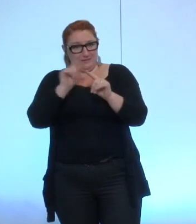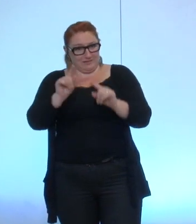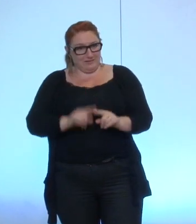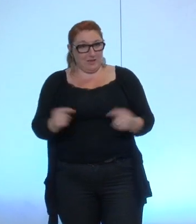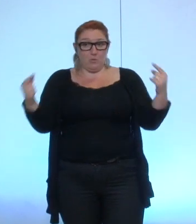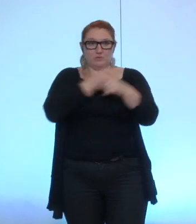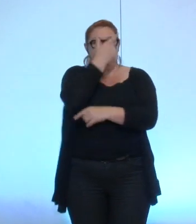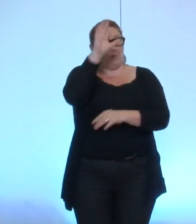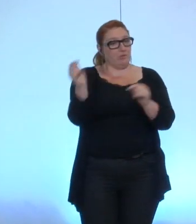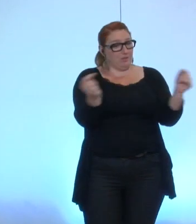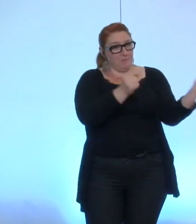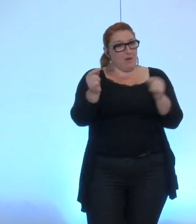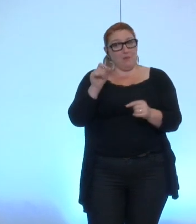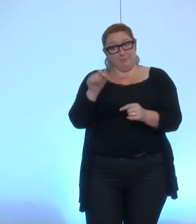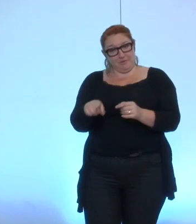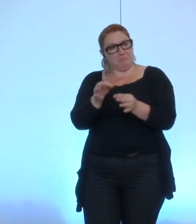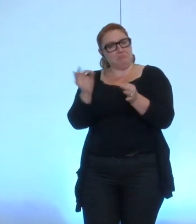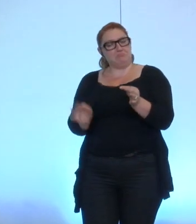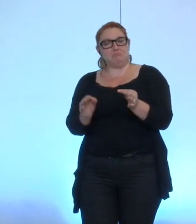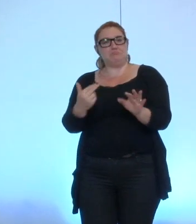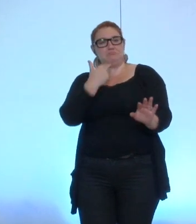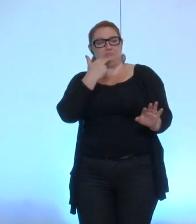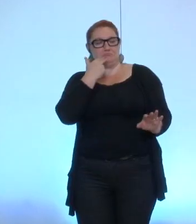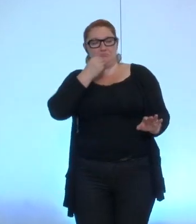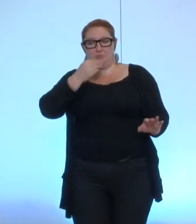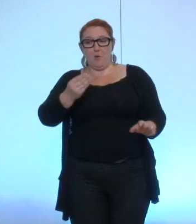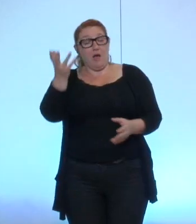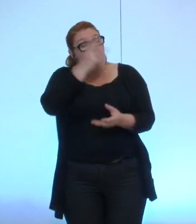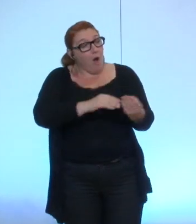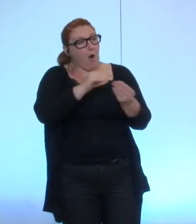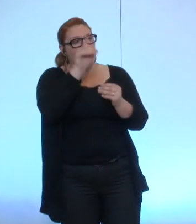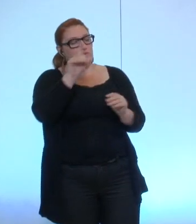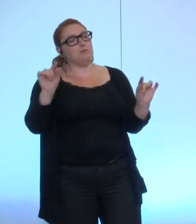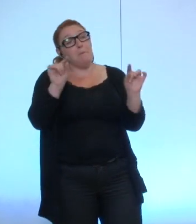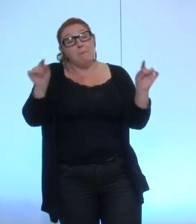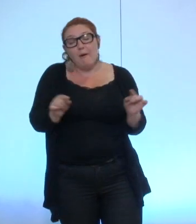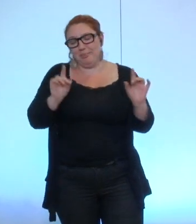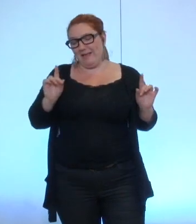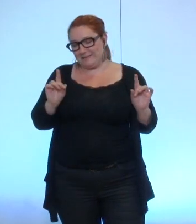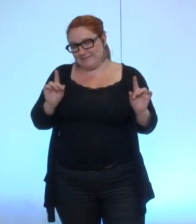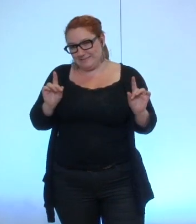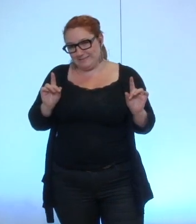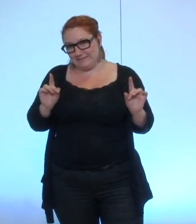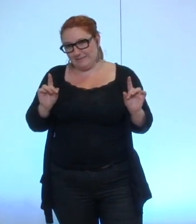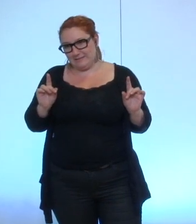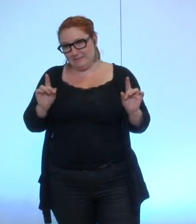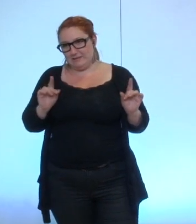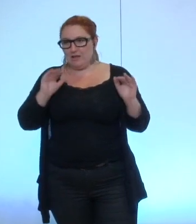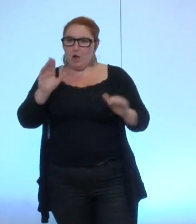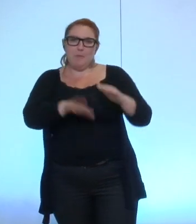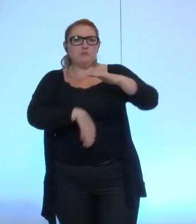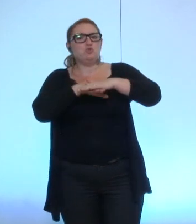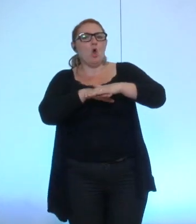débats que nous avons eu ce soir celui-là il est abouti et détaillé et qui plus est entre nous soit dit avec des seuils